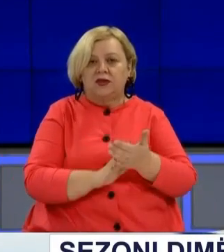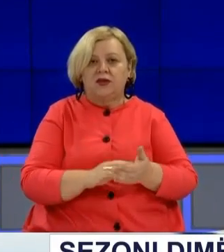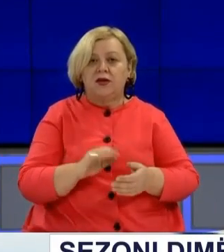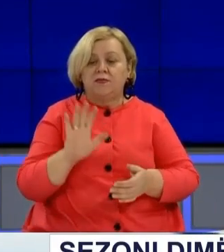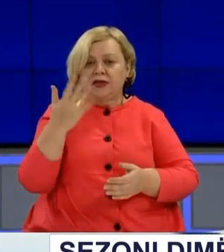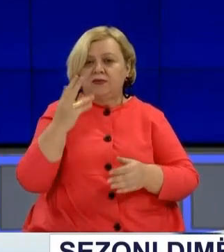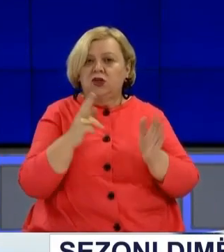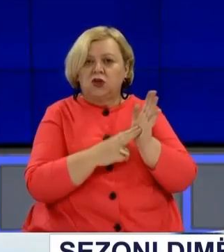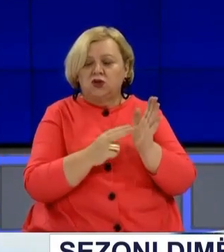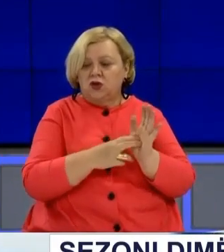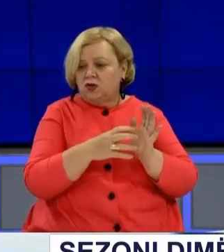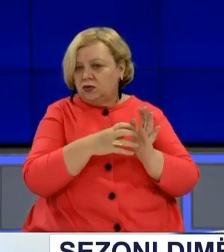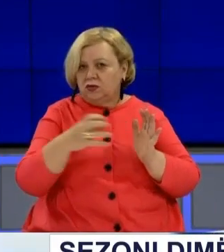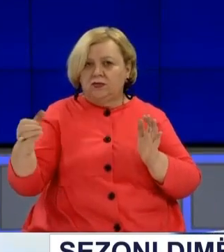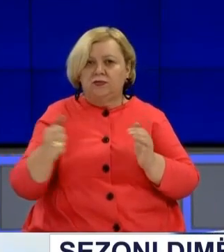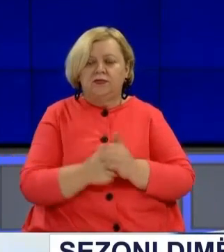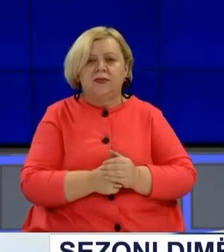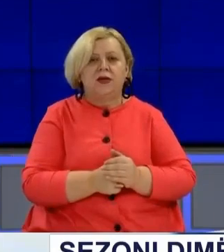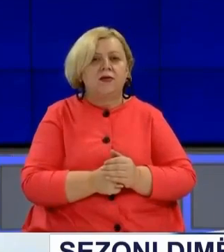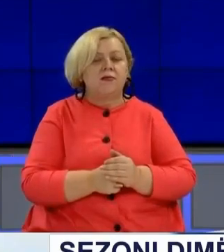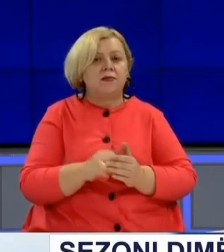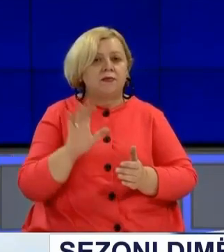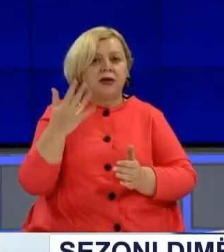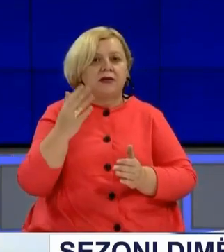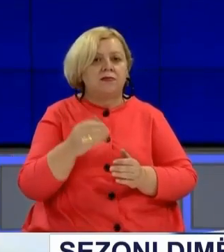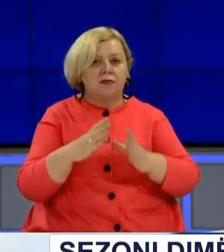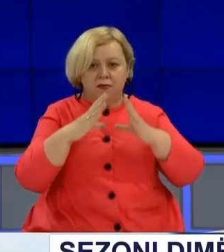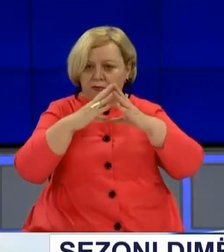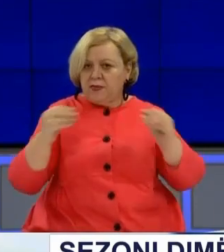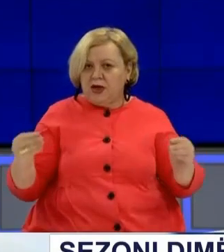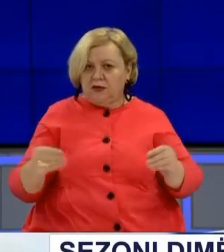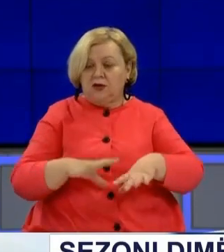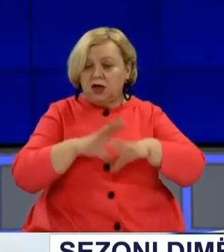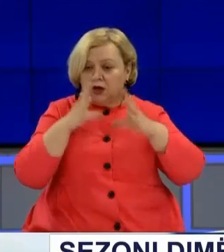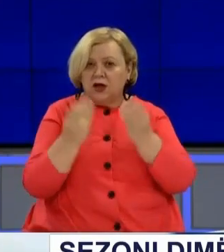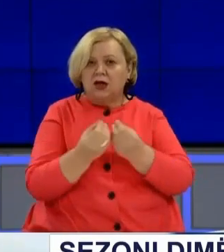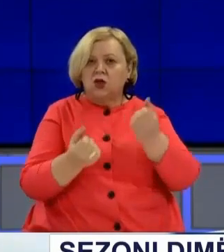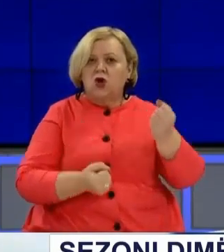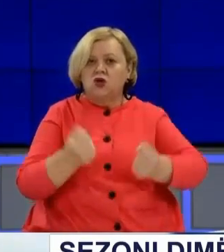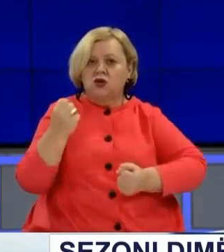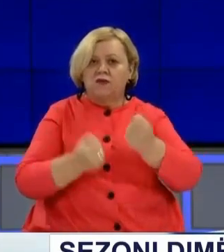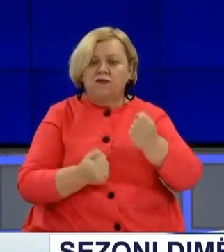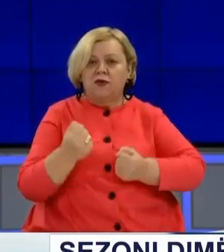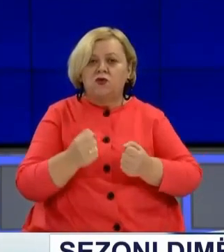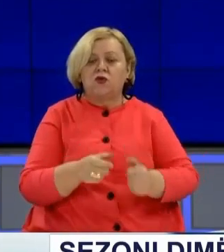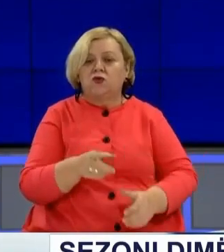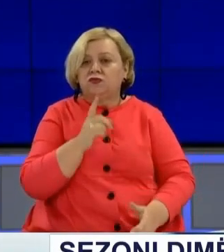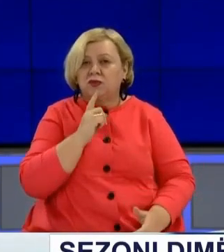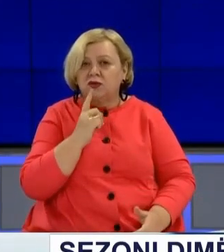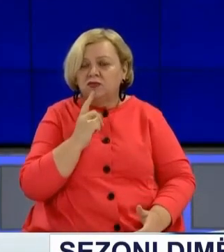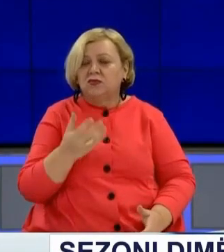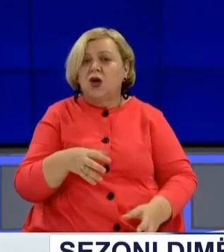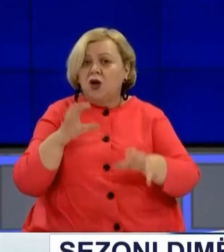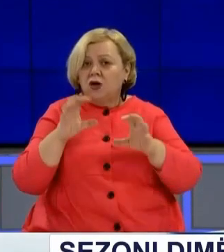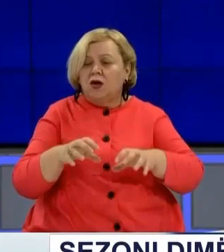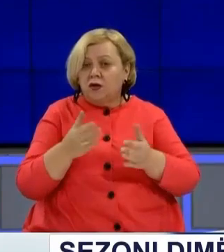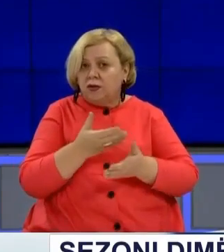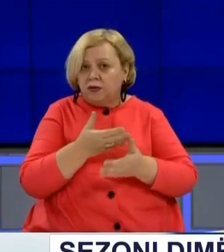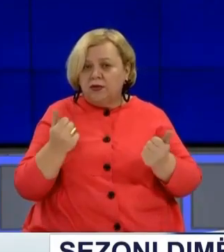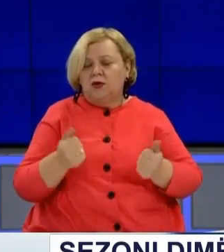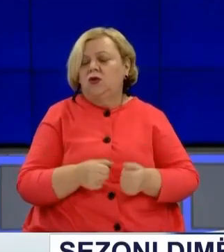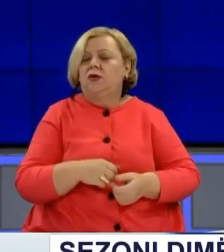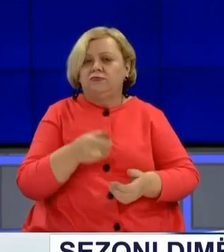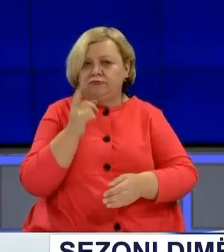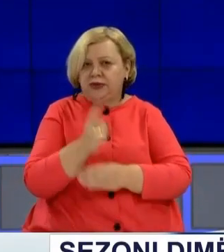në torë të gjithë shoferët pa marë parasysh kushtet atmosferike duhet të i zëvën